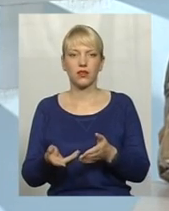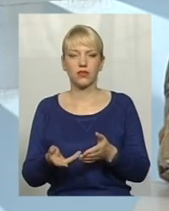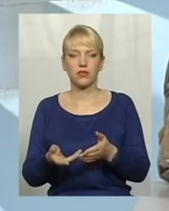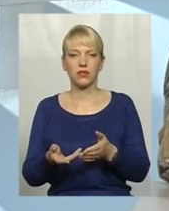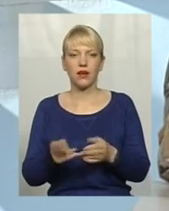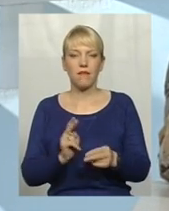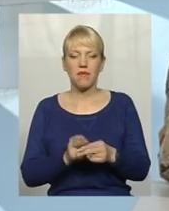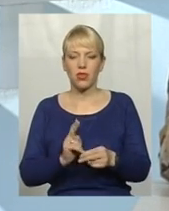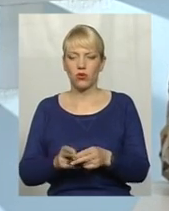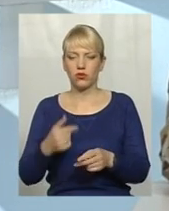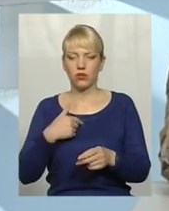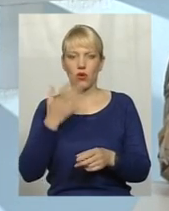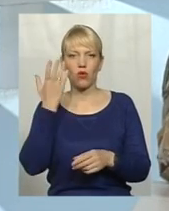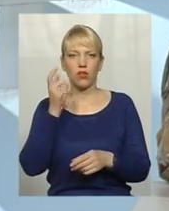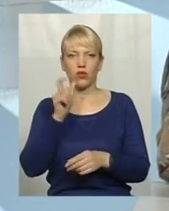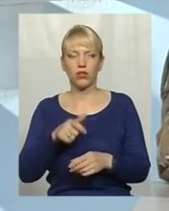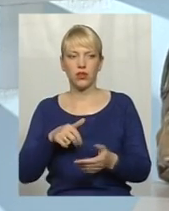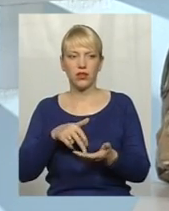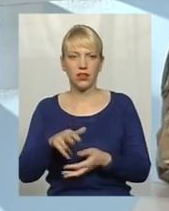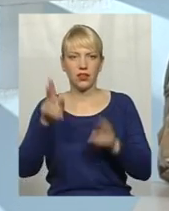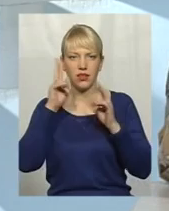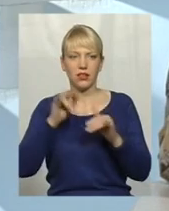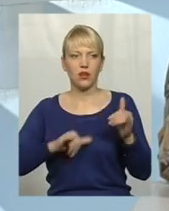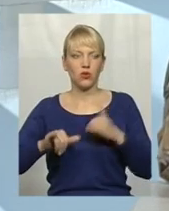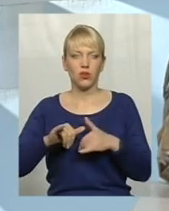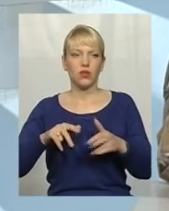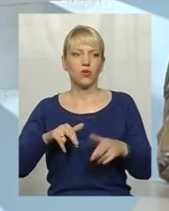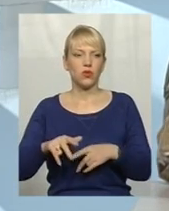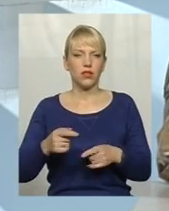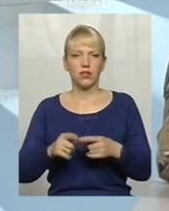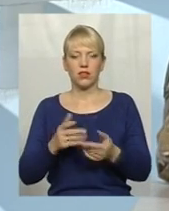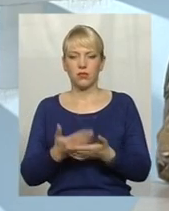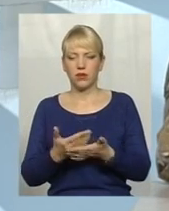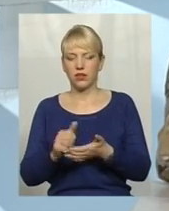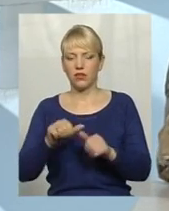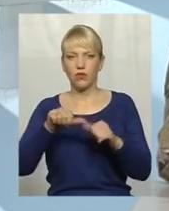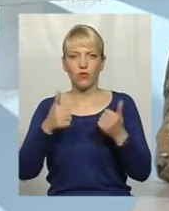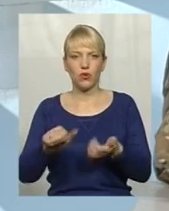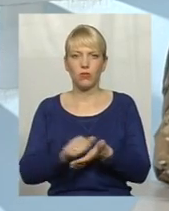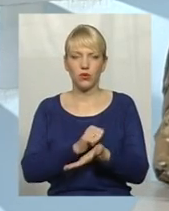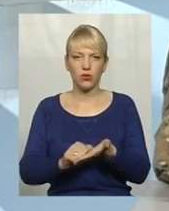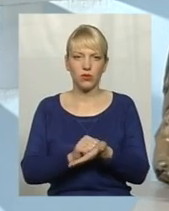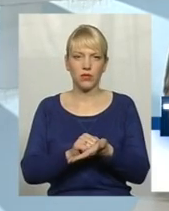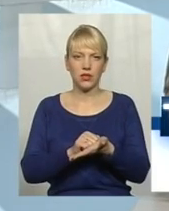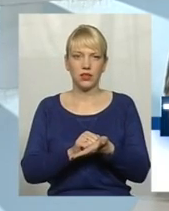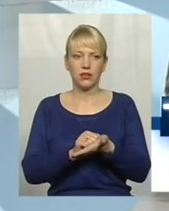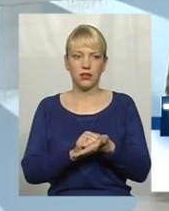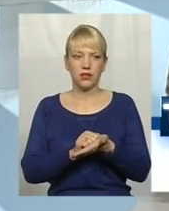людина приходить, вона не знає, куди піти, куди податися, там, з тими же папірами, з тими же